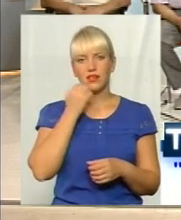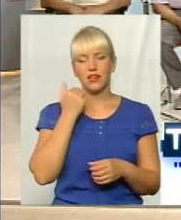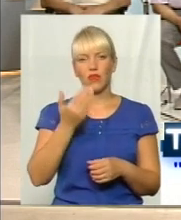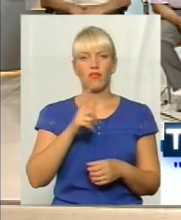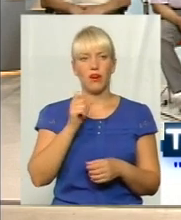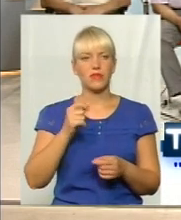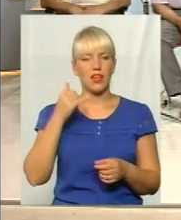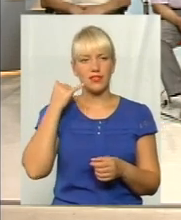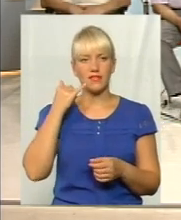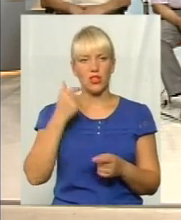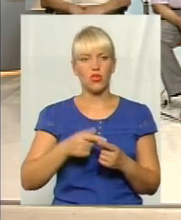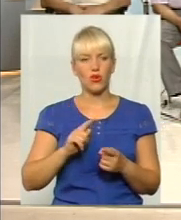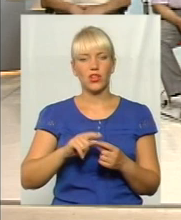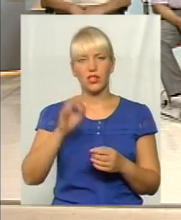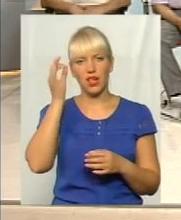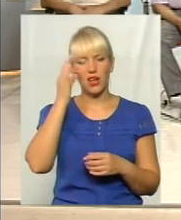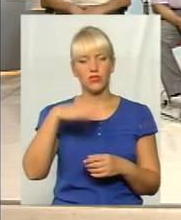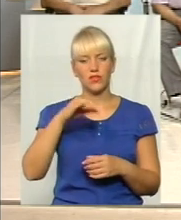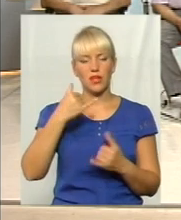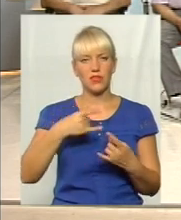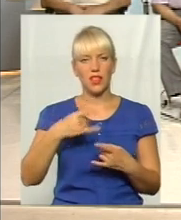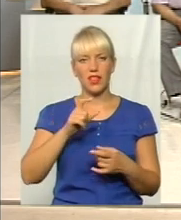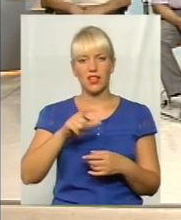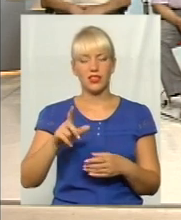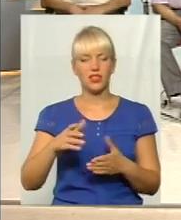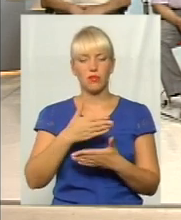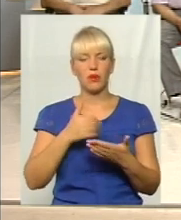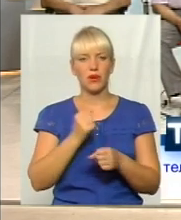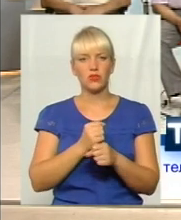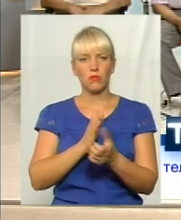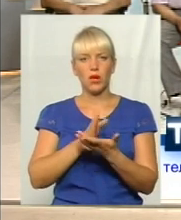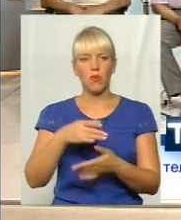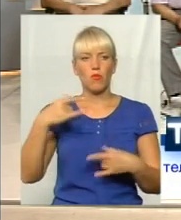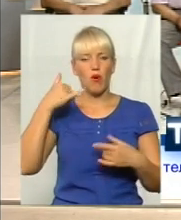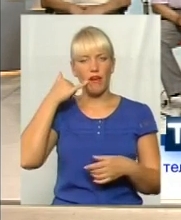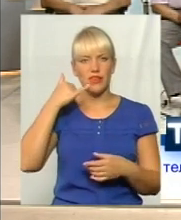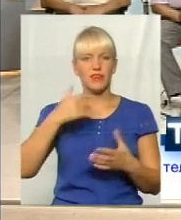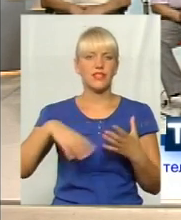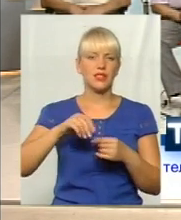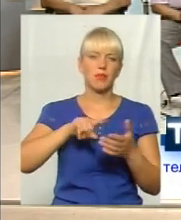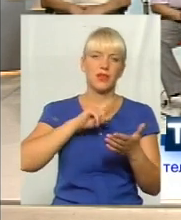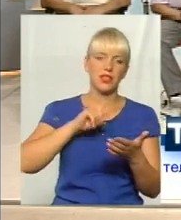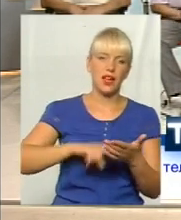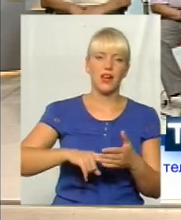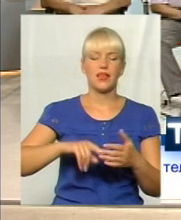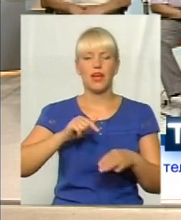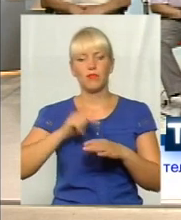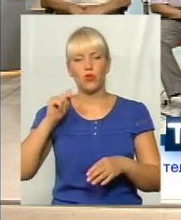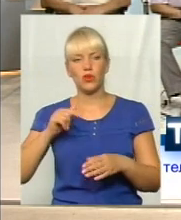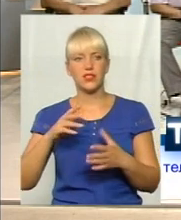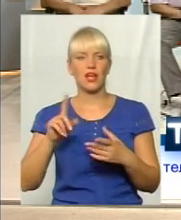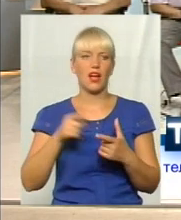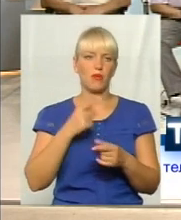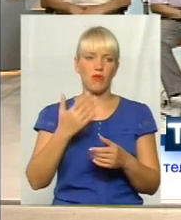за дзвінок і нагадуємо всім телеглядачам, що ми працюємо у прямому ефірі, тому всі ваші питання, емоції або